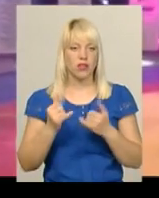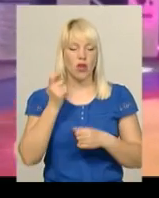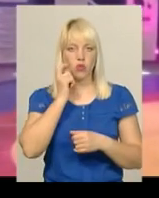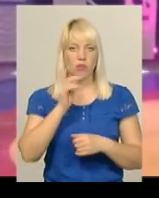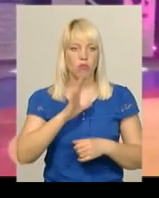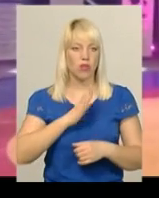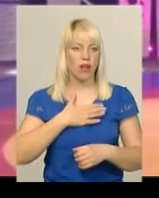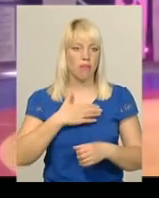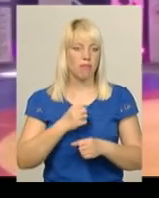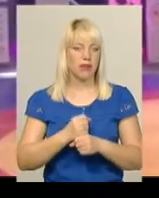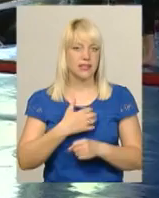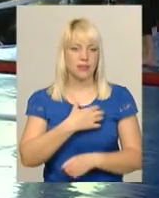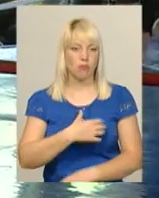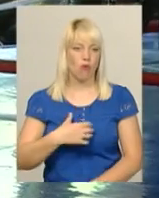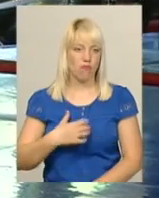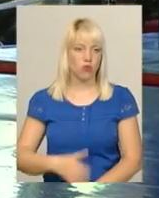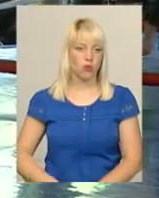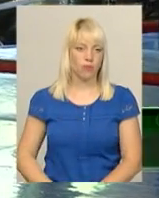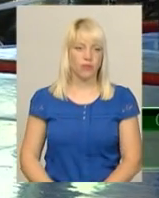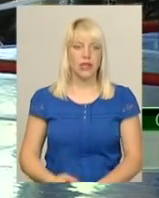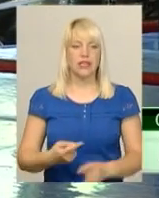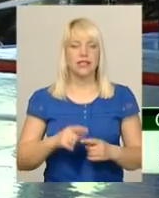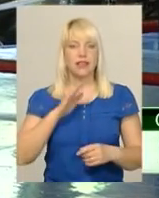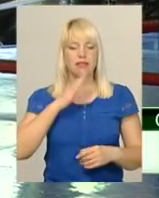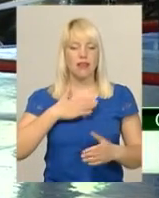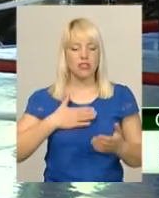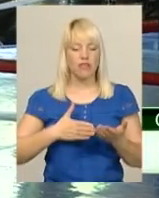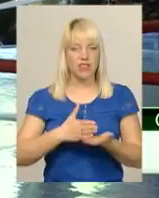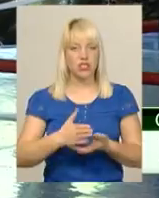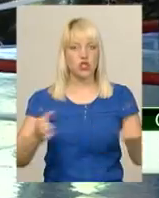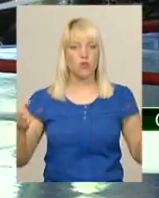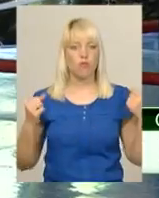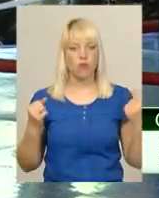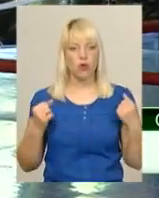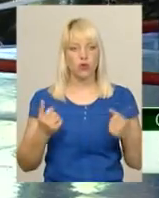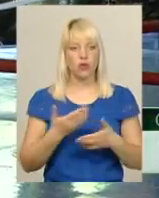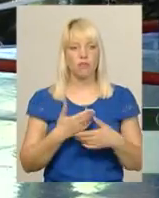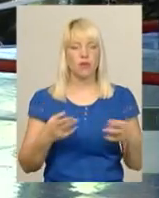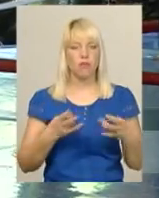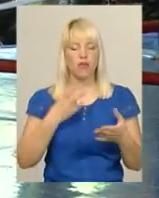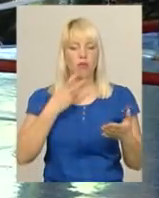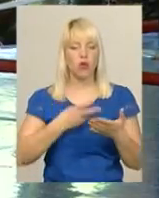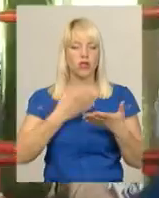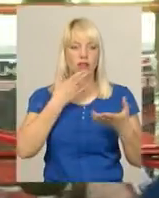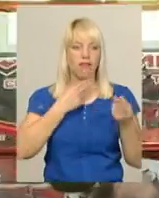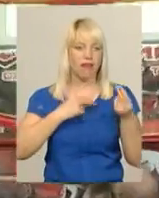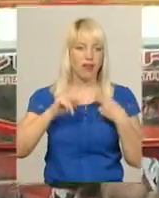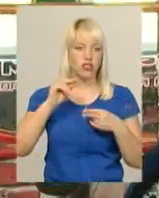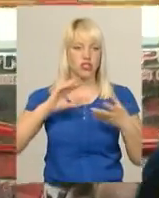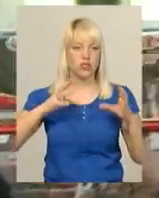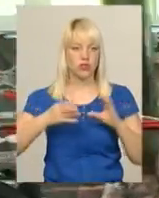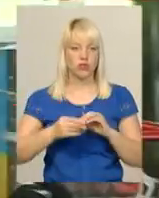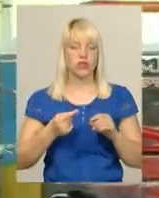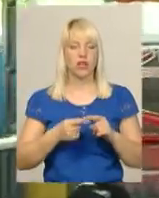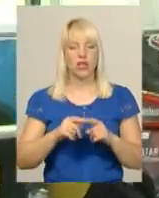принциповою. Якщо це наш вид спорту, то ми і маємо показати кращий результат. Олександр